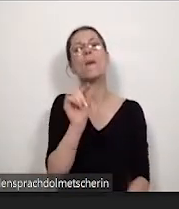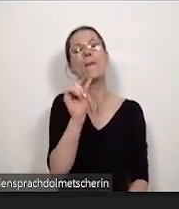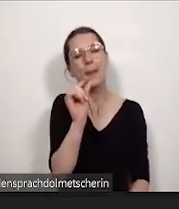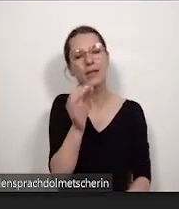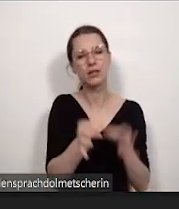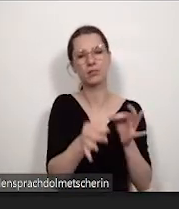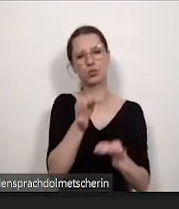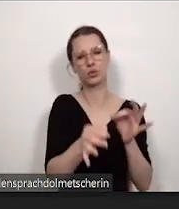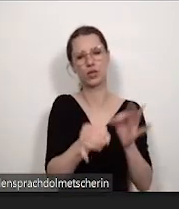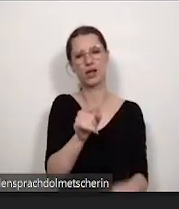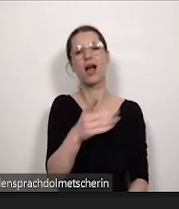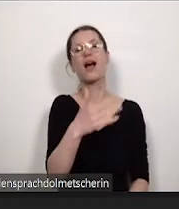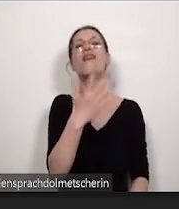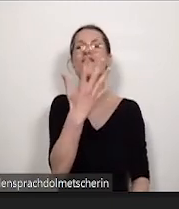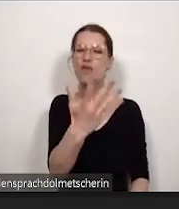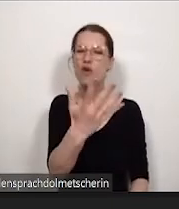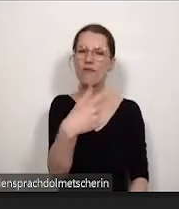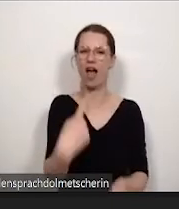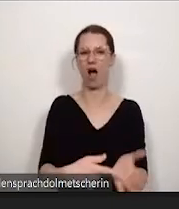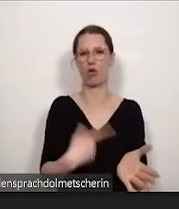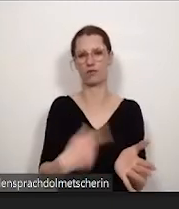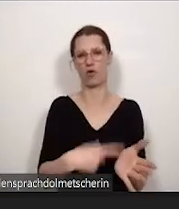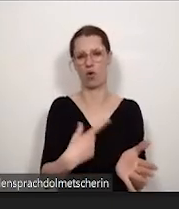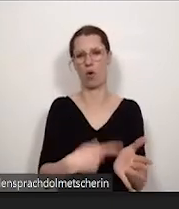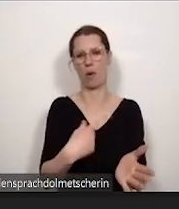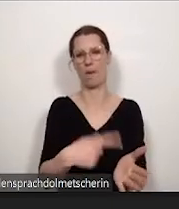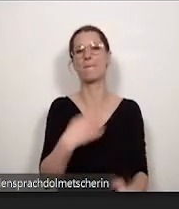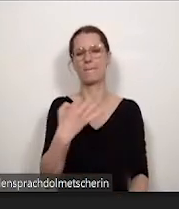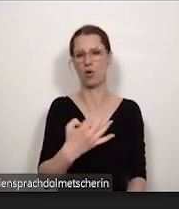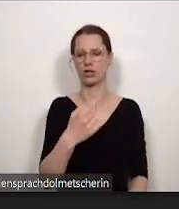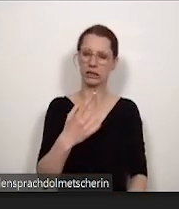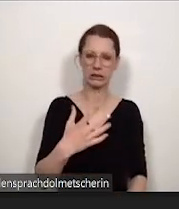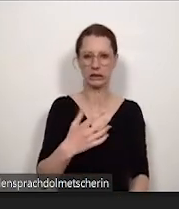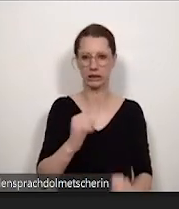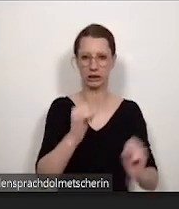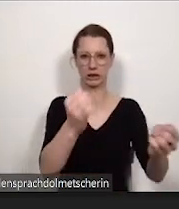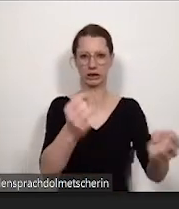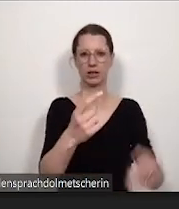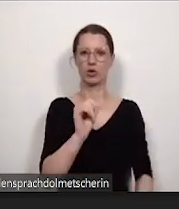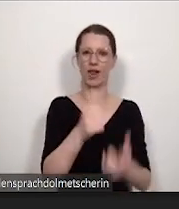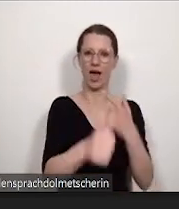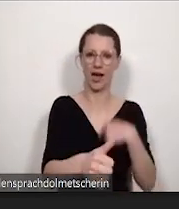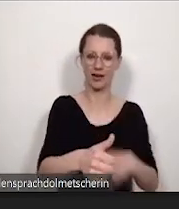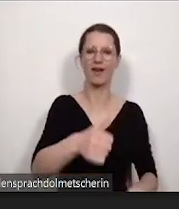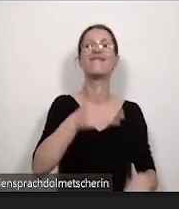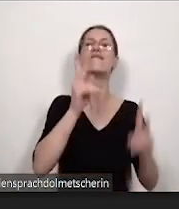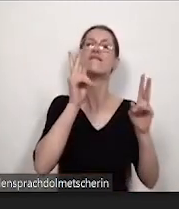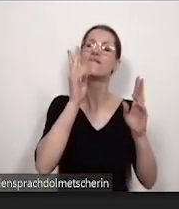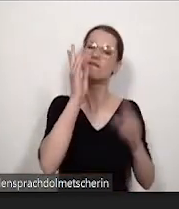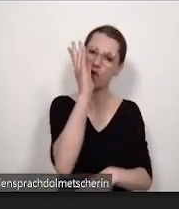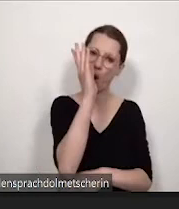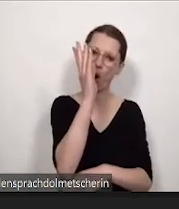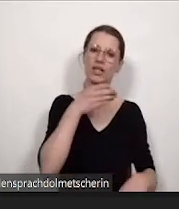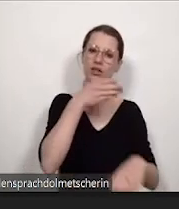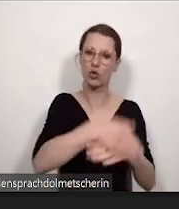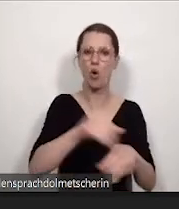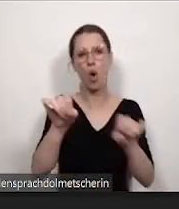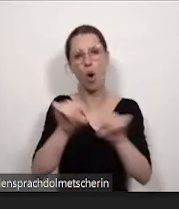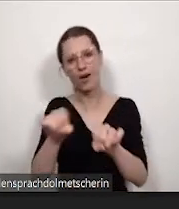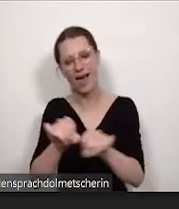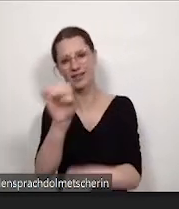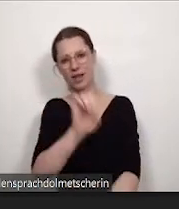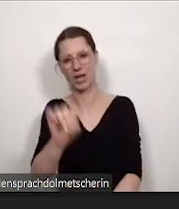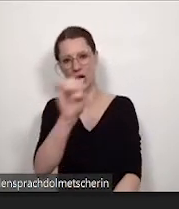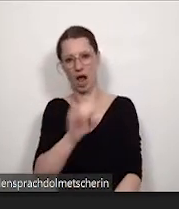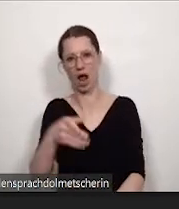hat sie fünf Herausforderungen zu meistern. Sie betritt eine Vorlesung, sie nimmt an einem Online-Seminar teil.